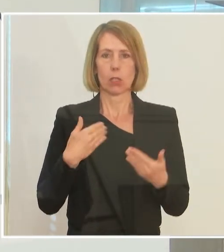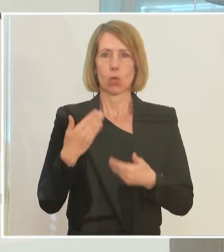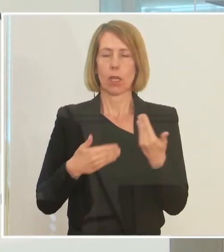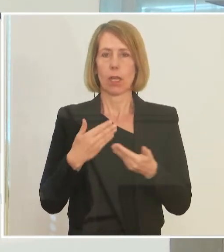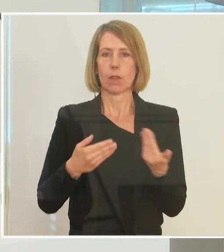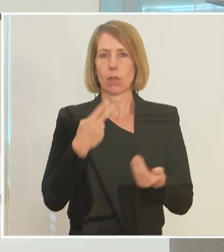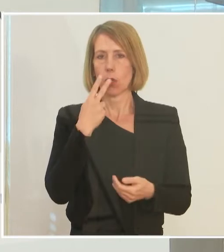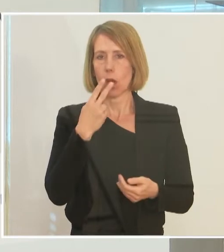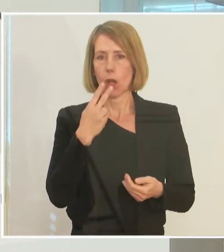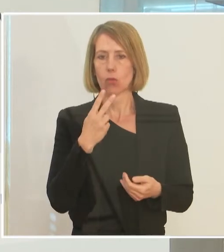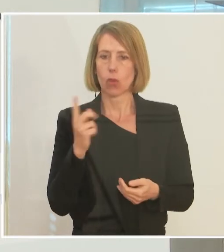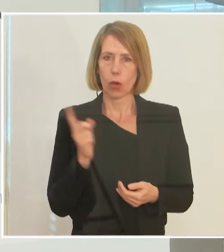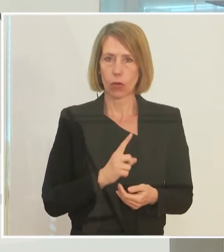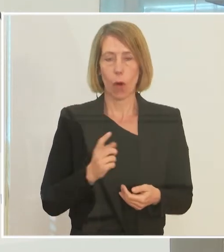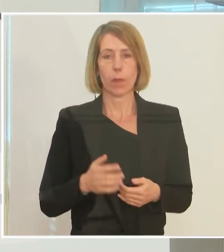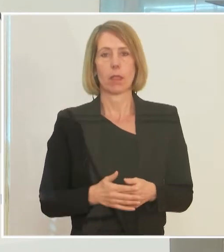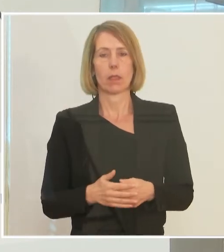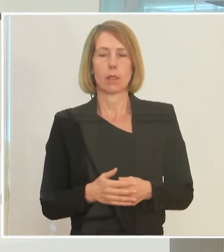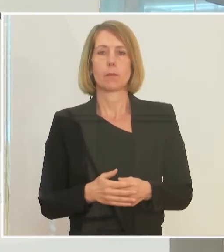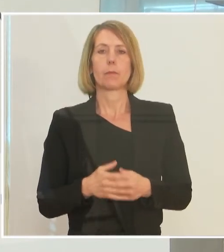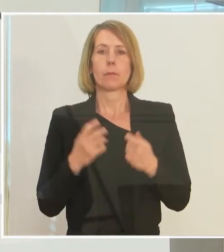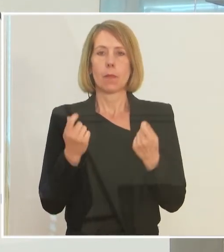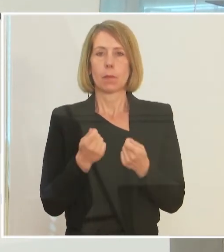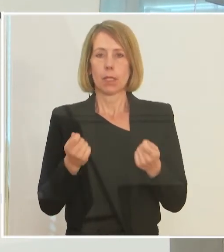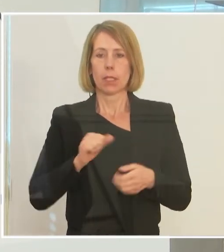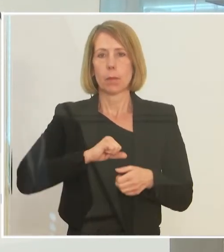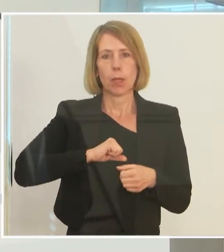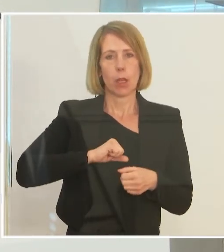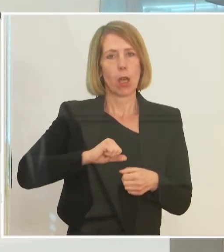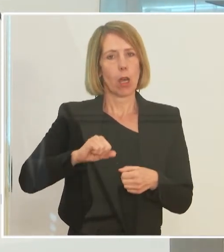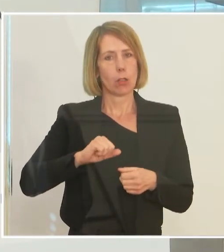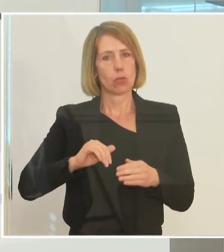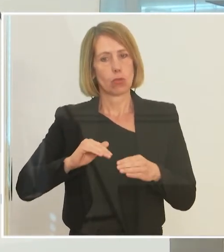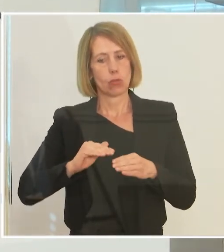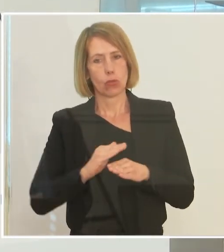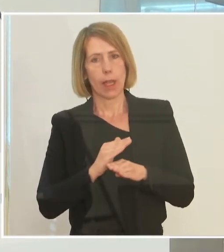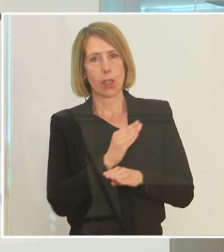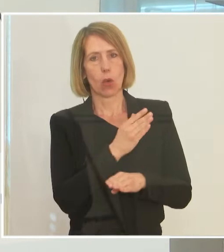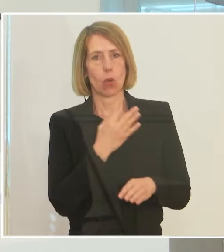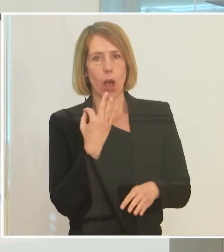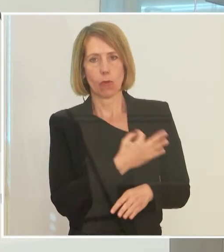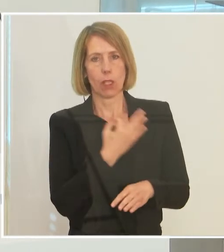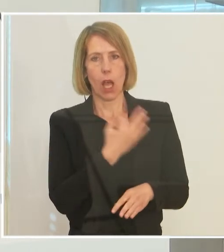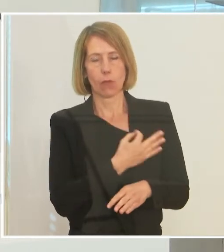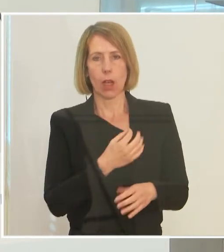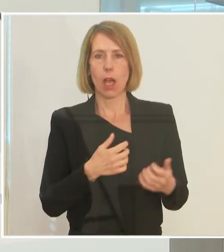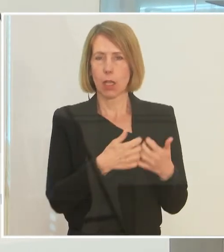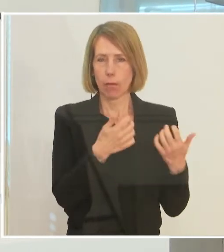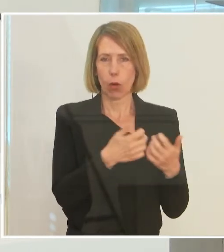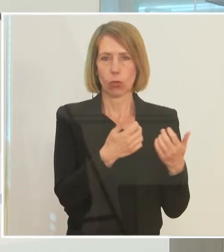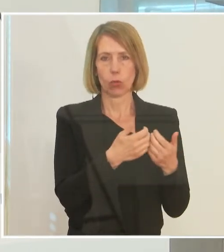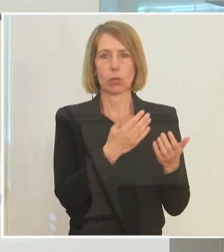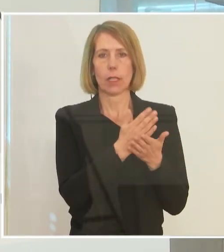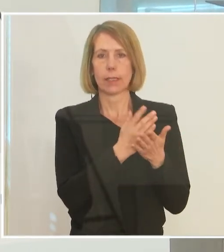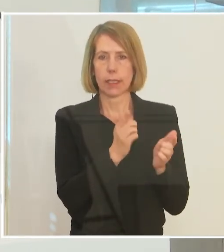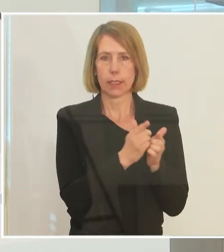hinterhalten, bevorsteht, die Betriebe sehr rasch auf eine sozusagen Steigerung der Nachfrage nach ihren Produkten und Dienstleistungen reagieren